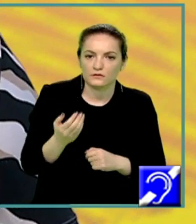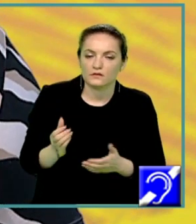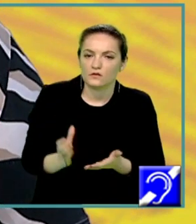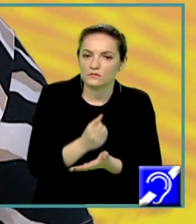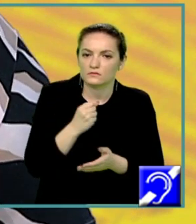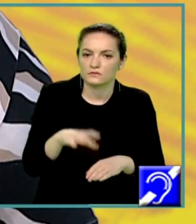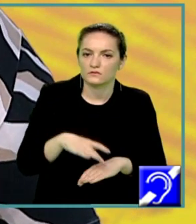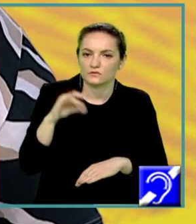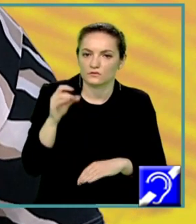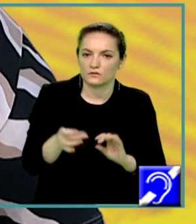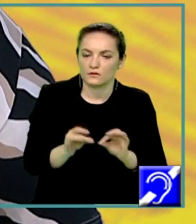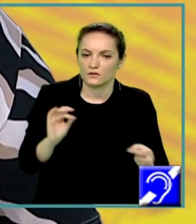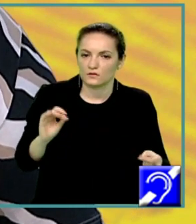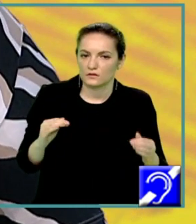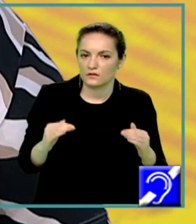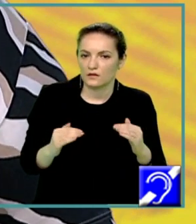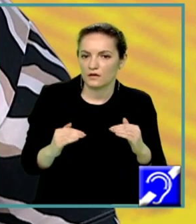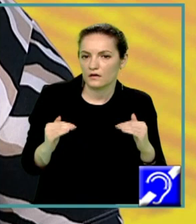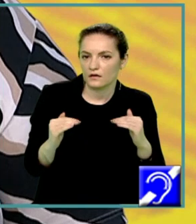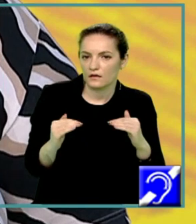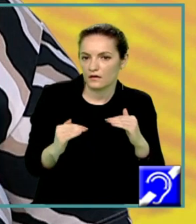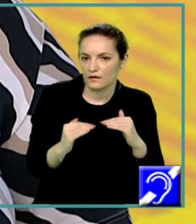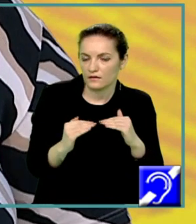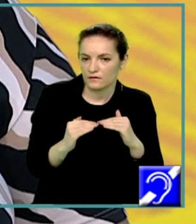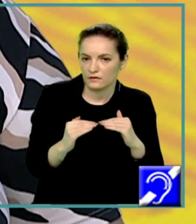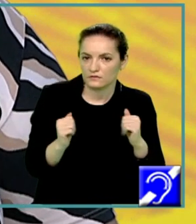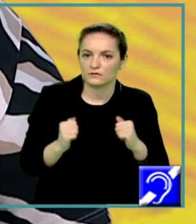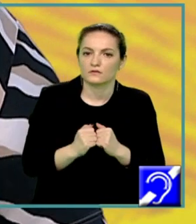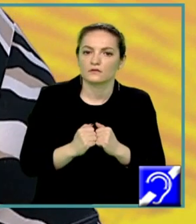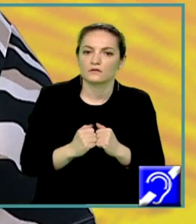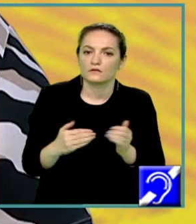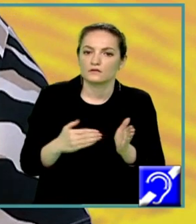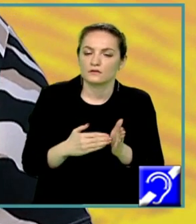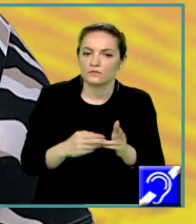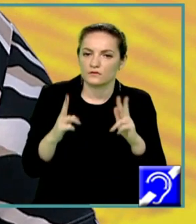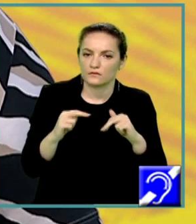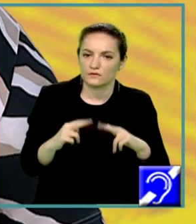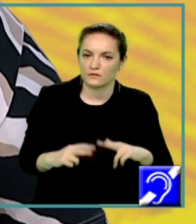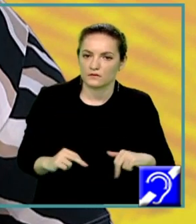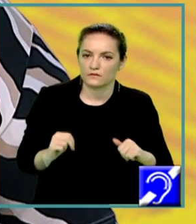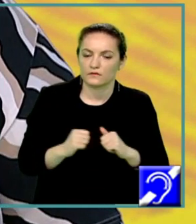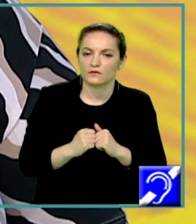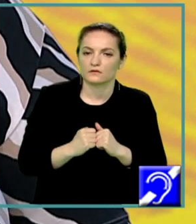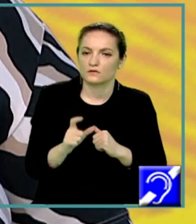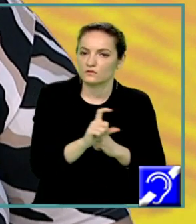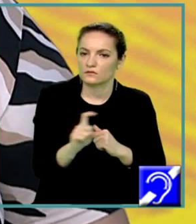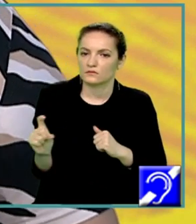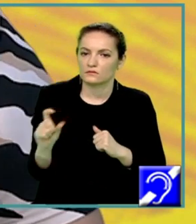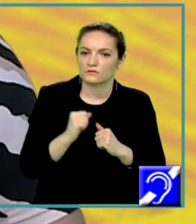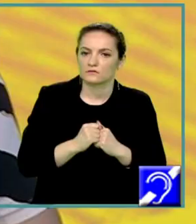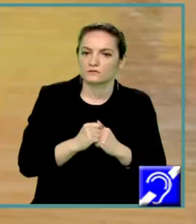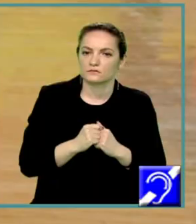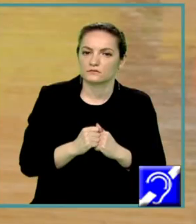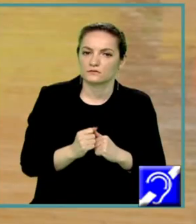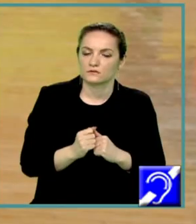unei ecuații echivalente cu cea logaritmică inițială, acestea trebuiesc verificate cu condițiile de existență sau